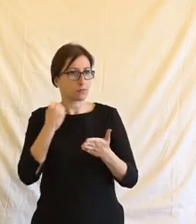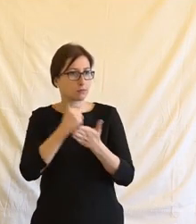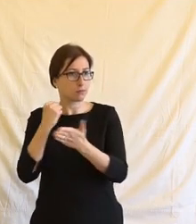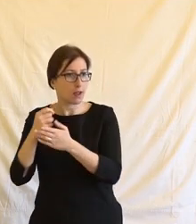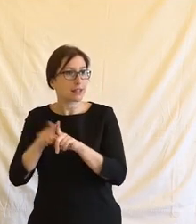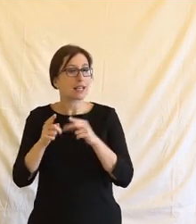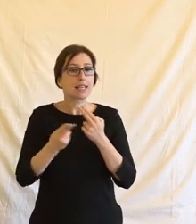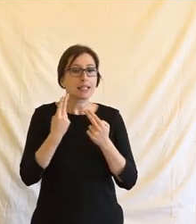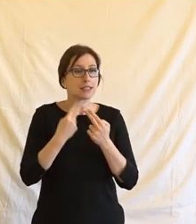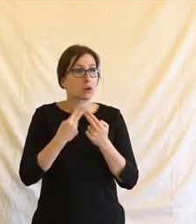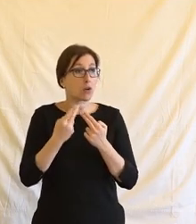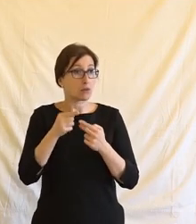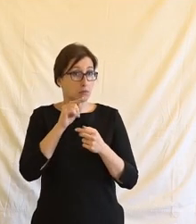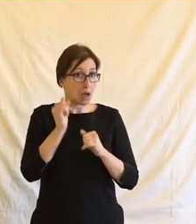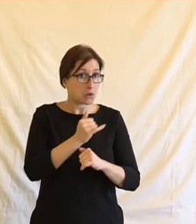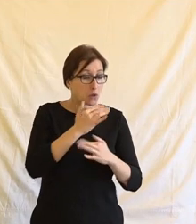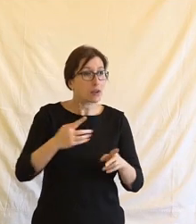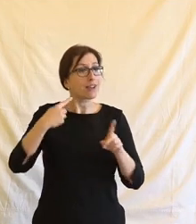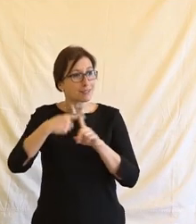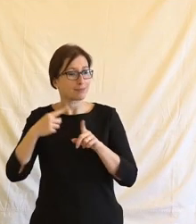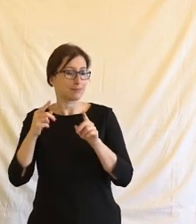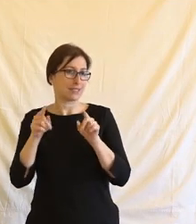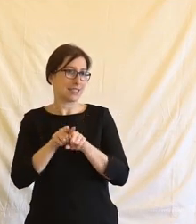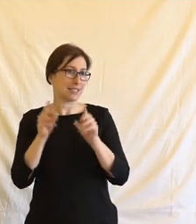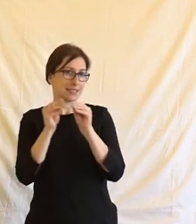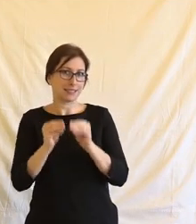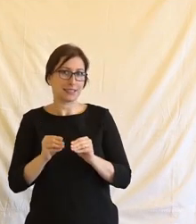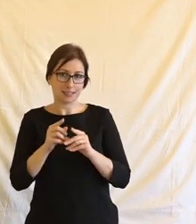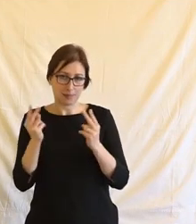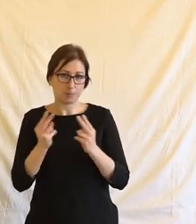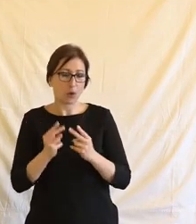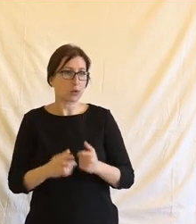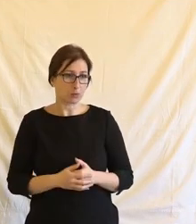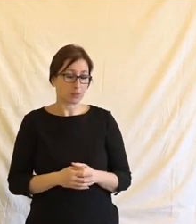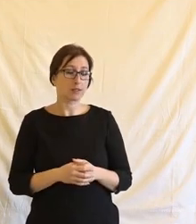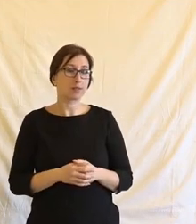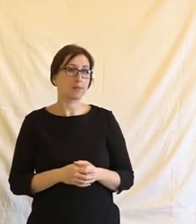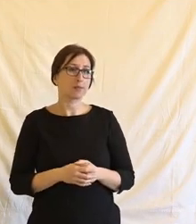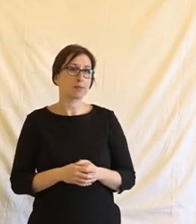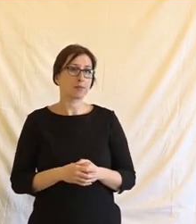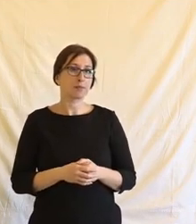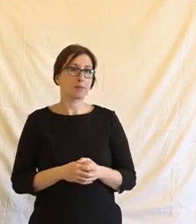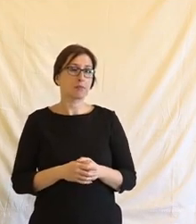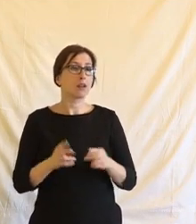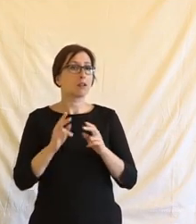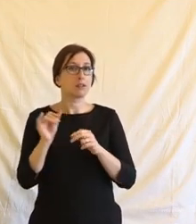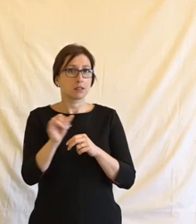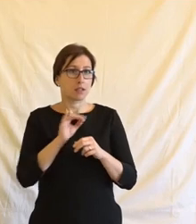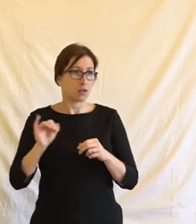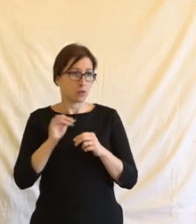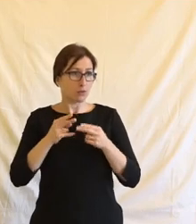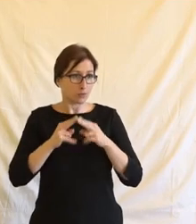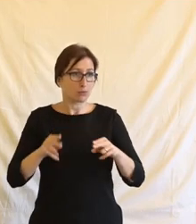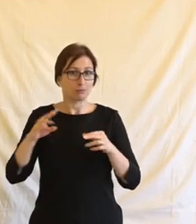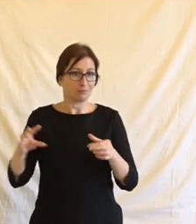rizikovost těch systémů. Některé můžou být nepřijatelné, jiné můžou být vysoce rizikové, jiné můžou být málo, níce rizikové a